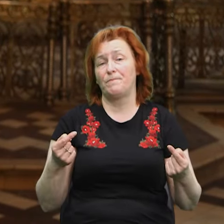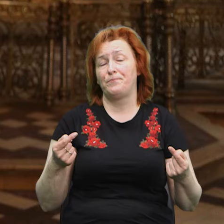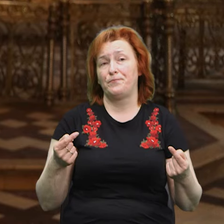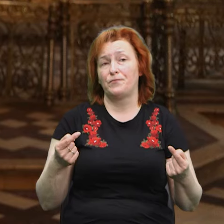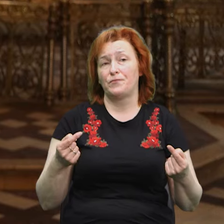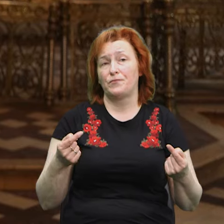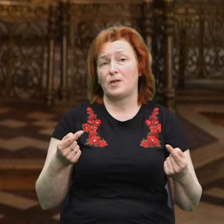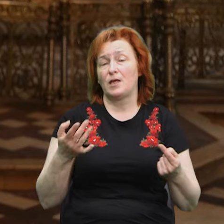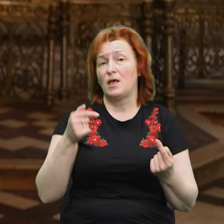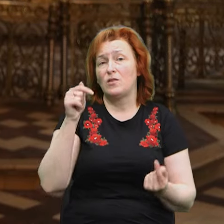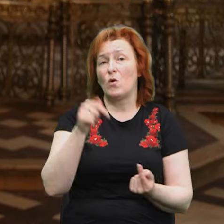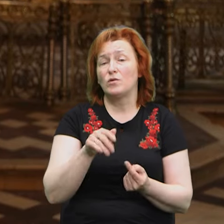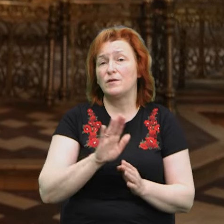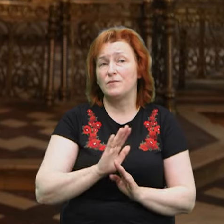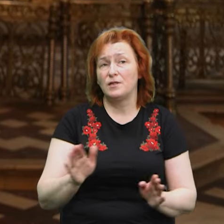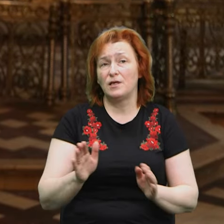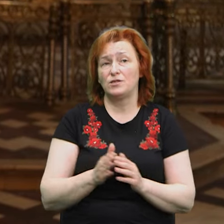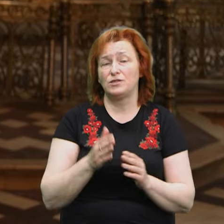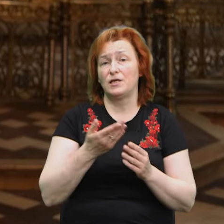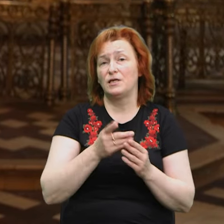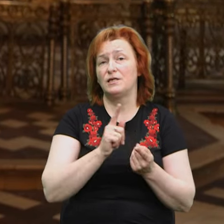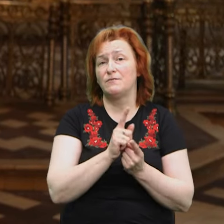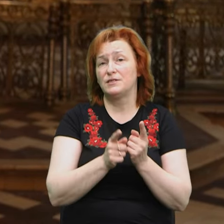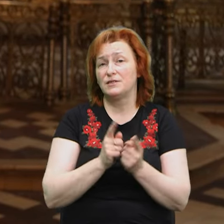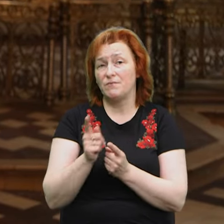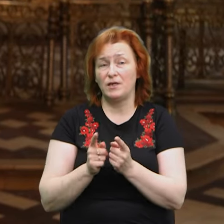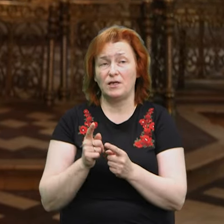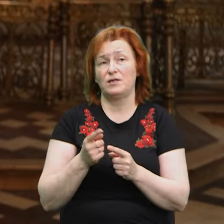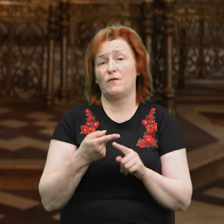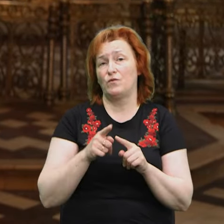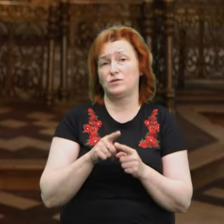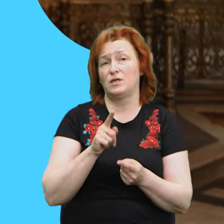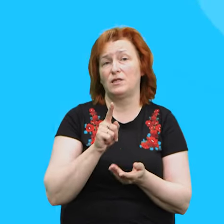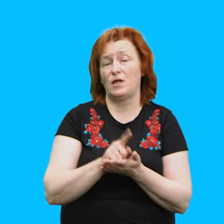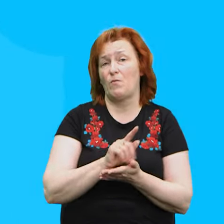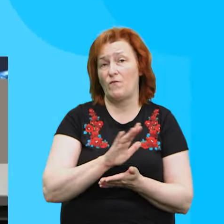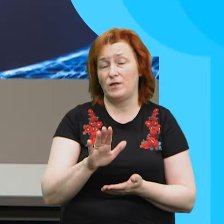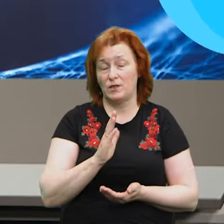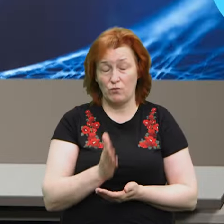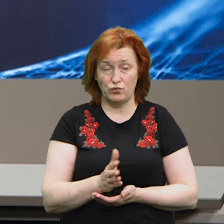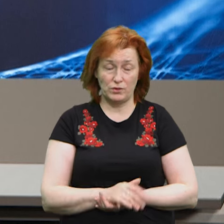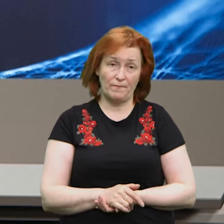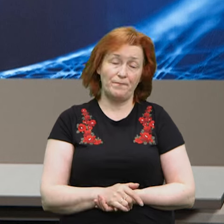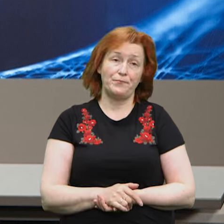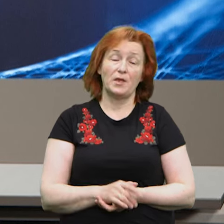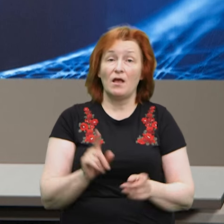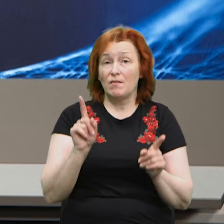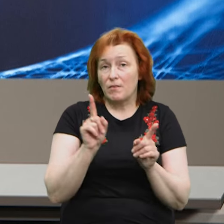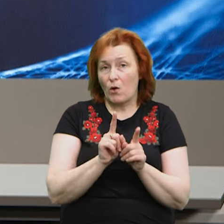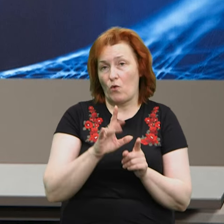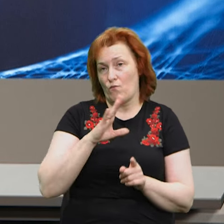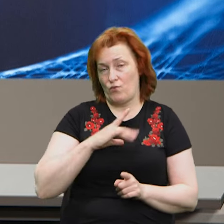дуже змінюють інтер'єри, цього не повинно було бути. Таким був цей тиждень на